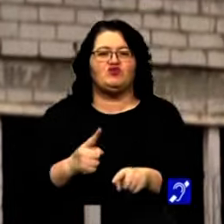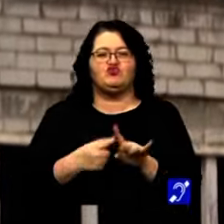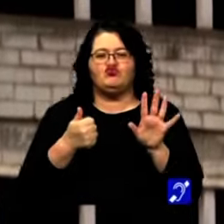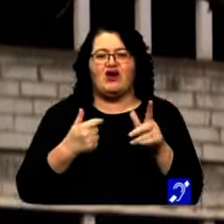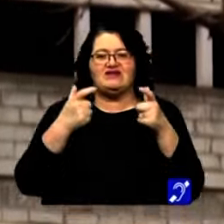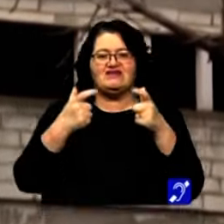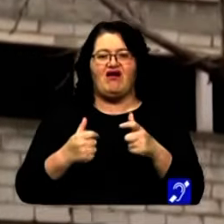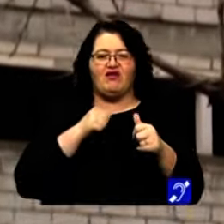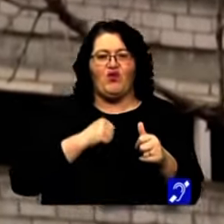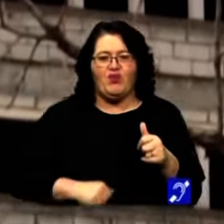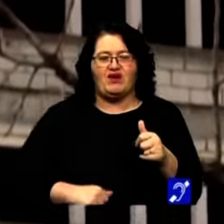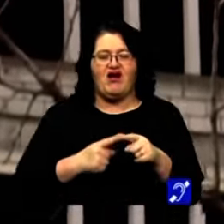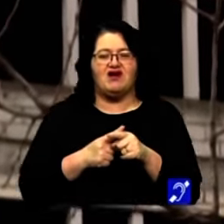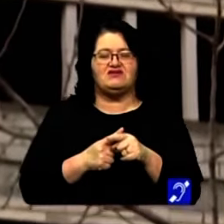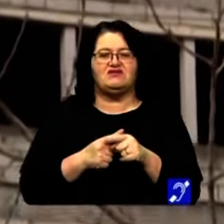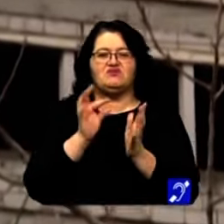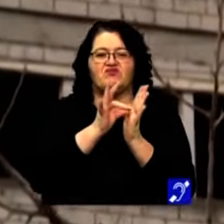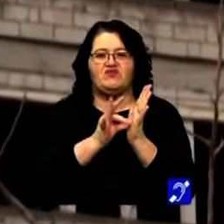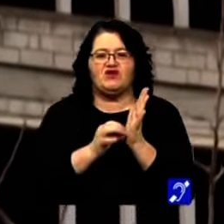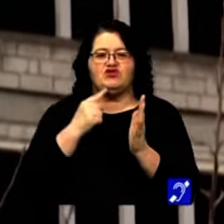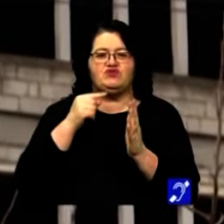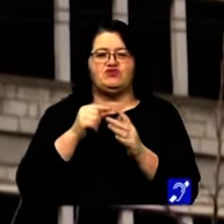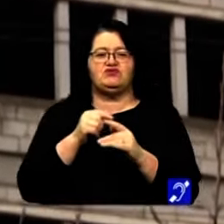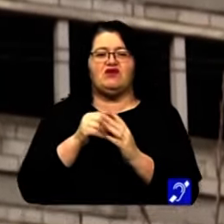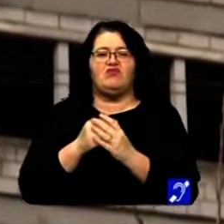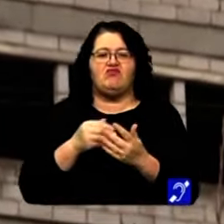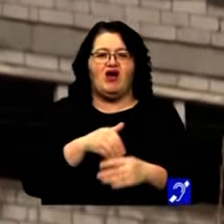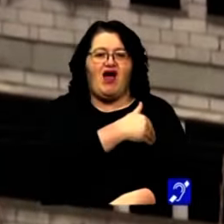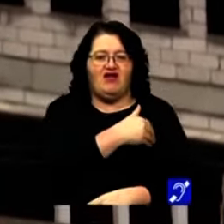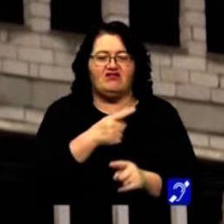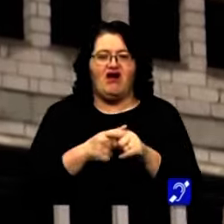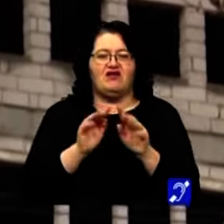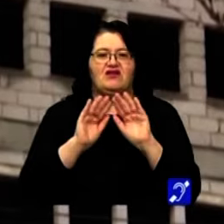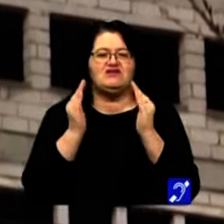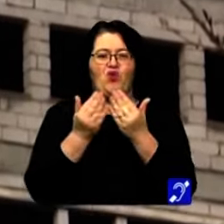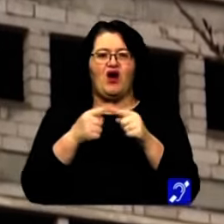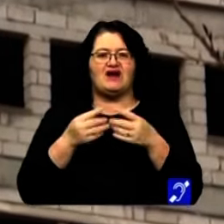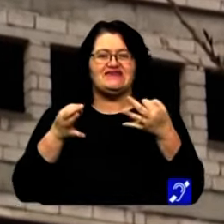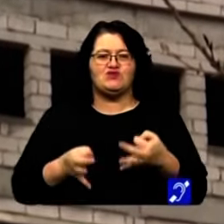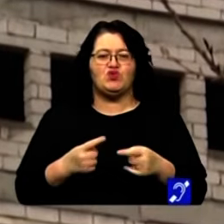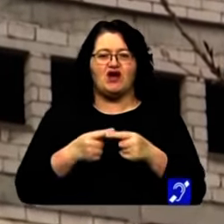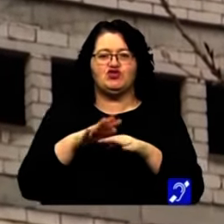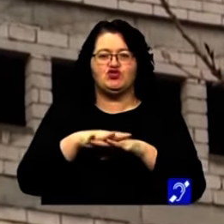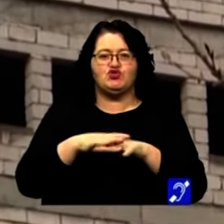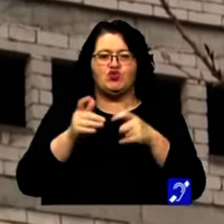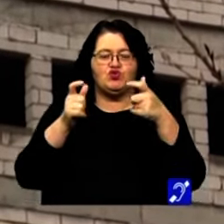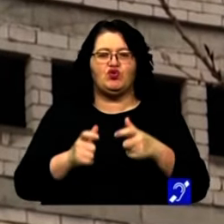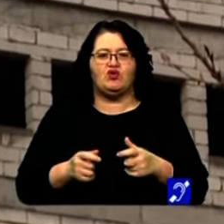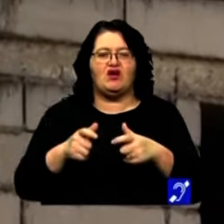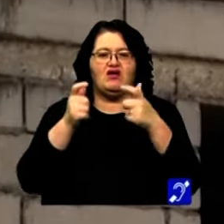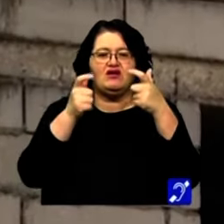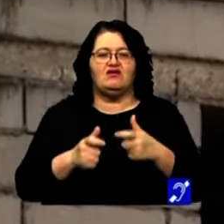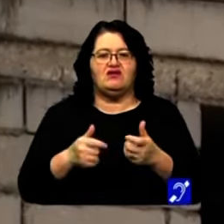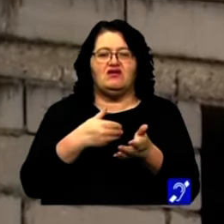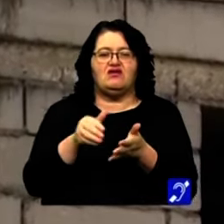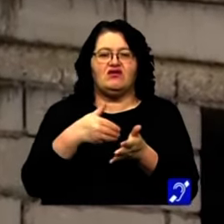săli de operație. Facilitățile vor respecta standardele internaționale de calitate, izolare și siguranță, iar structura unității va conține clădiri cu consum